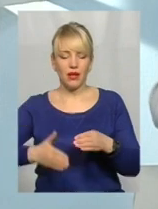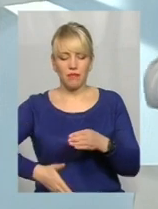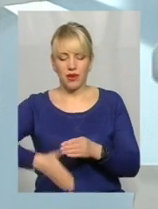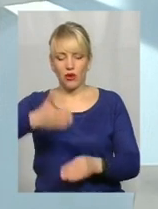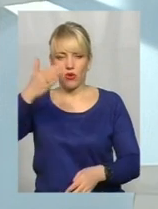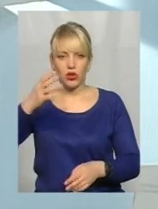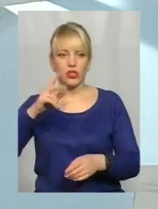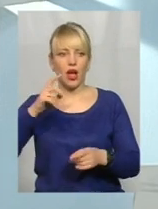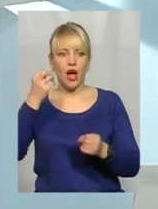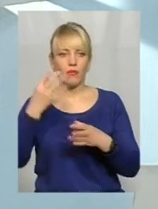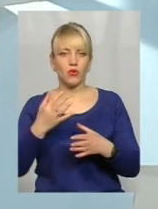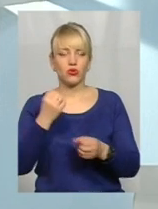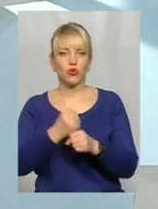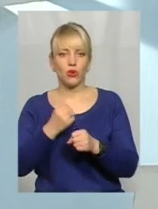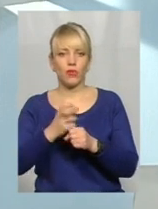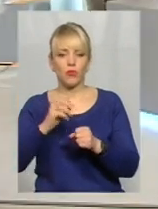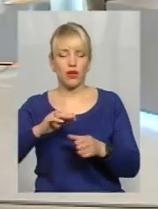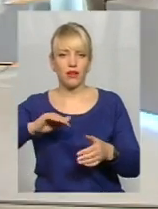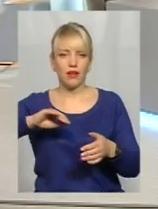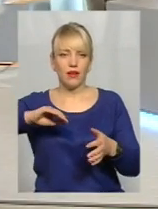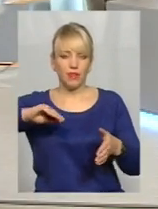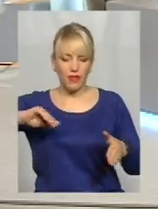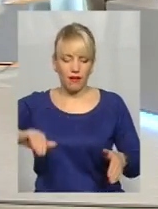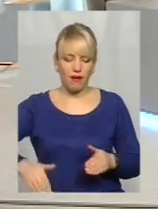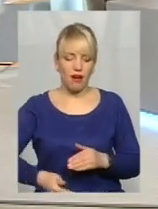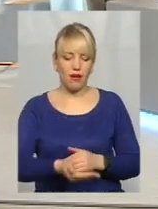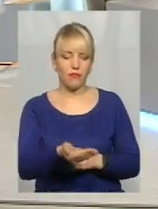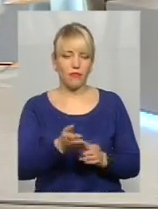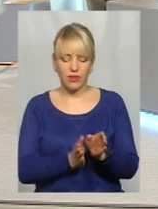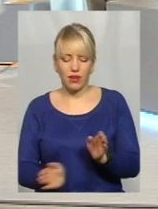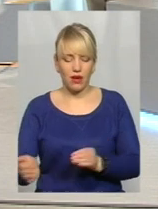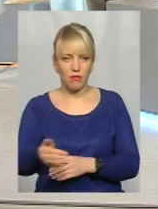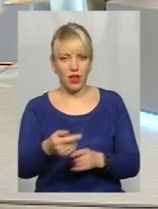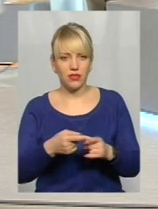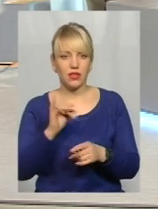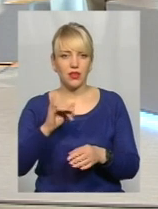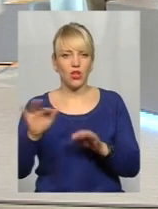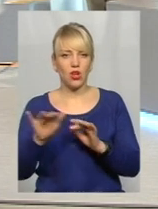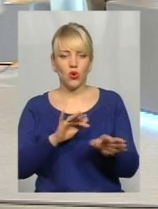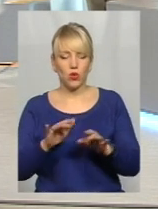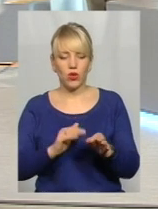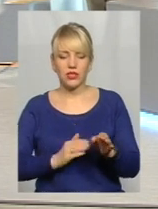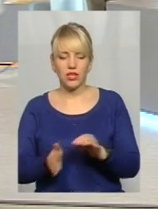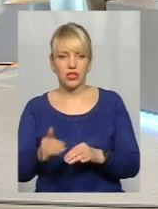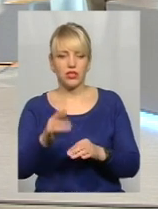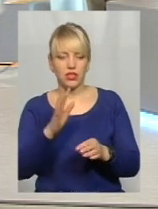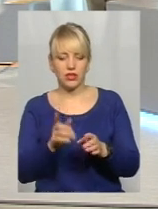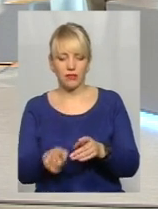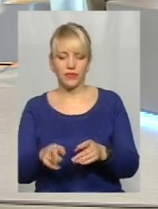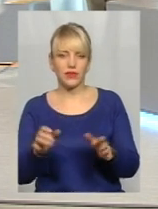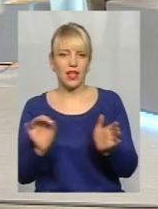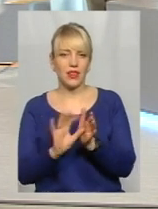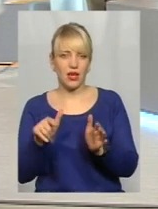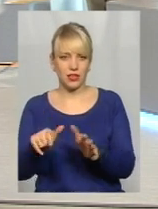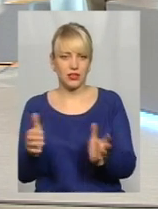робимо карман і річка рухається, просто вона заходить окремо в карман і собі генерує енергію, тобто, річня з